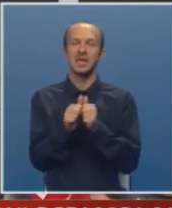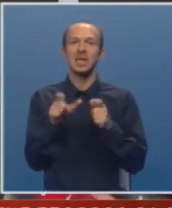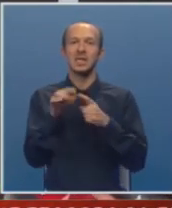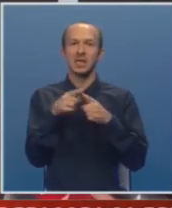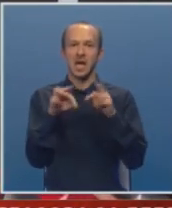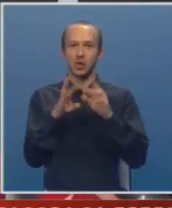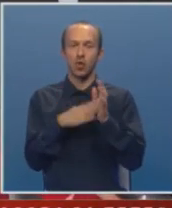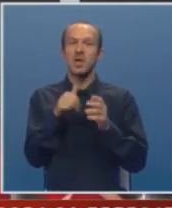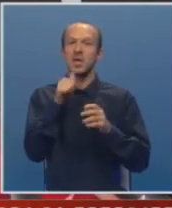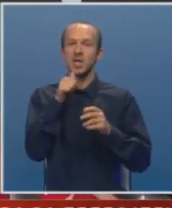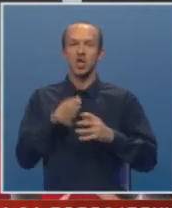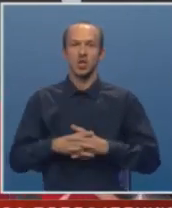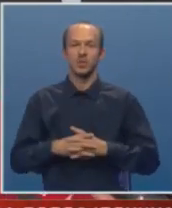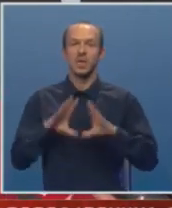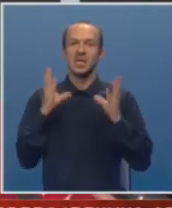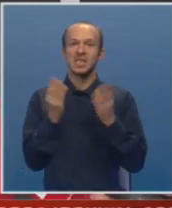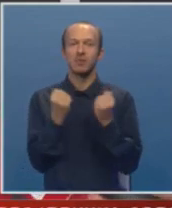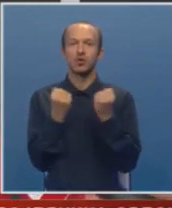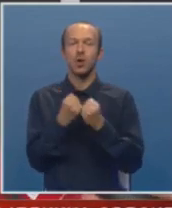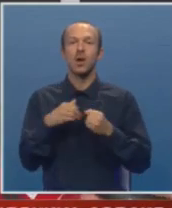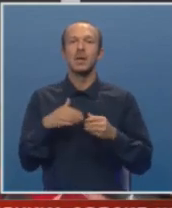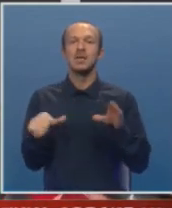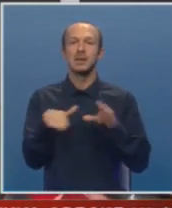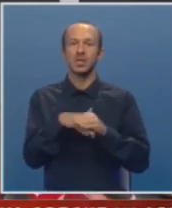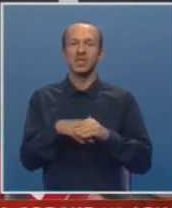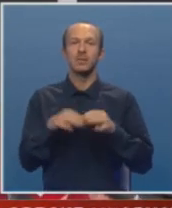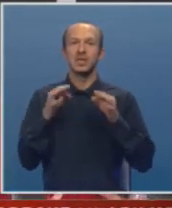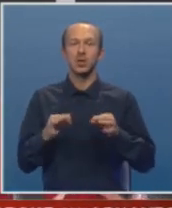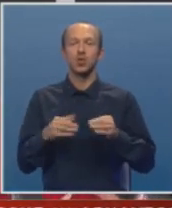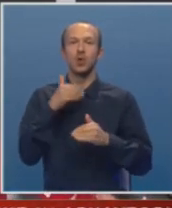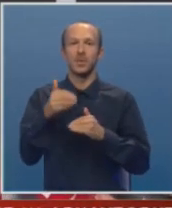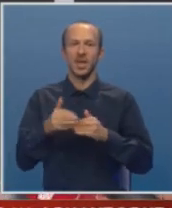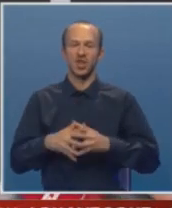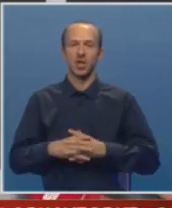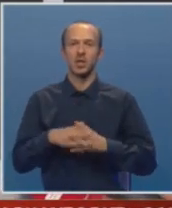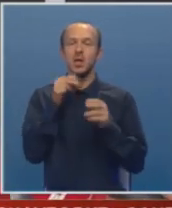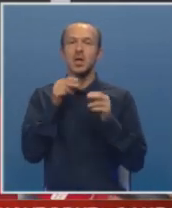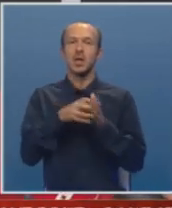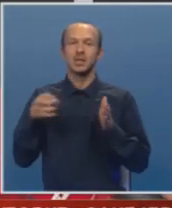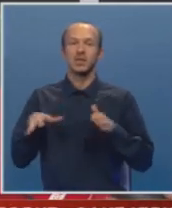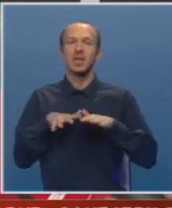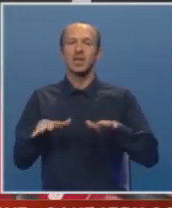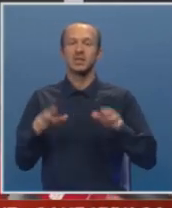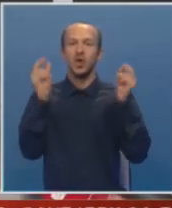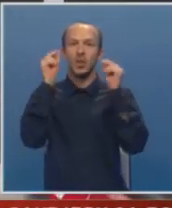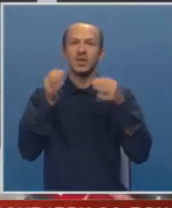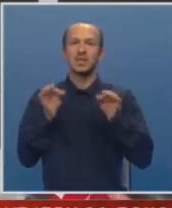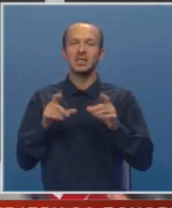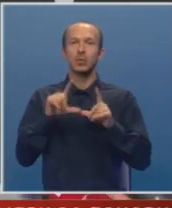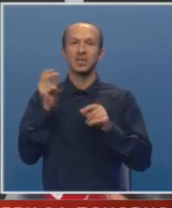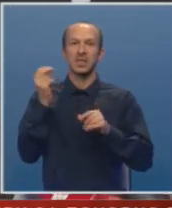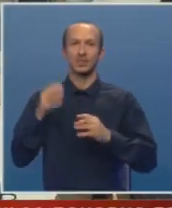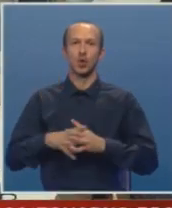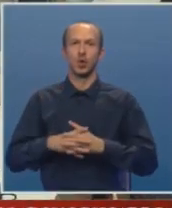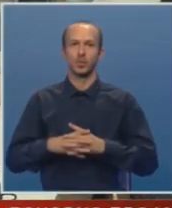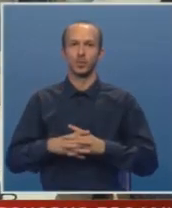sindikatom, ali i sa svim školama zaposlenicima, sigurno unaprijediti i nastaviti razvijati obrazovni sistem u Republike